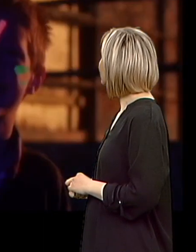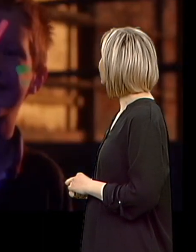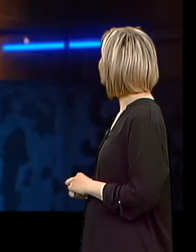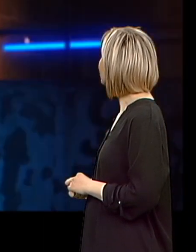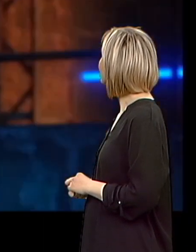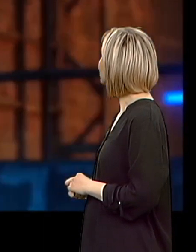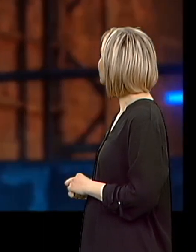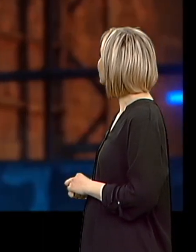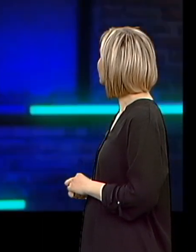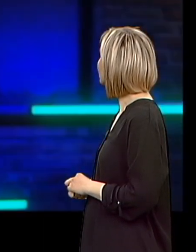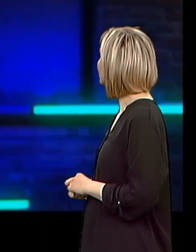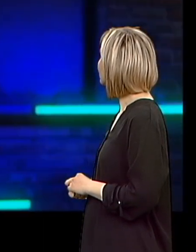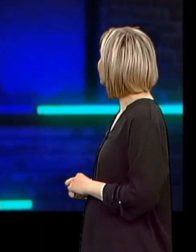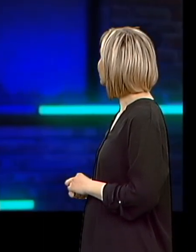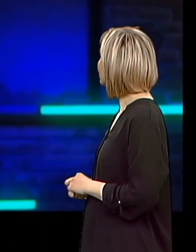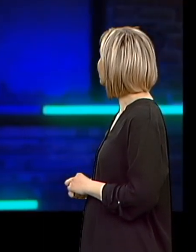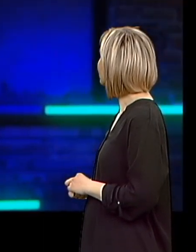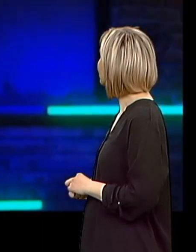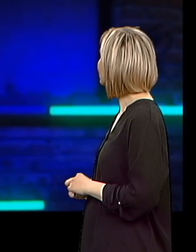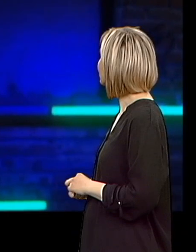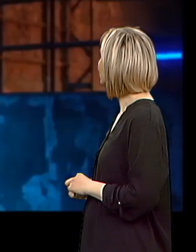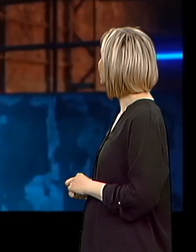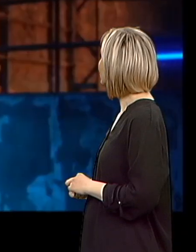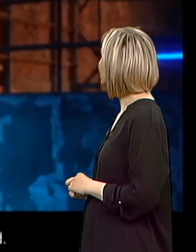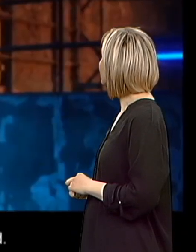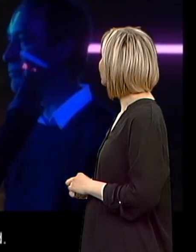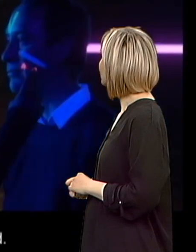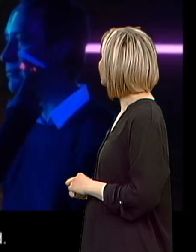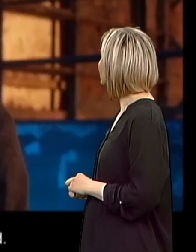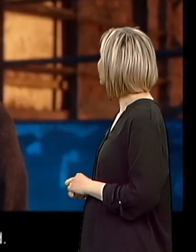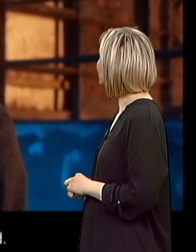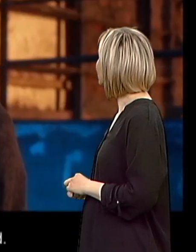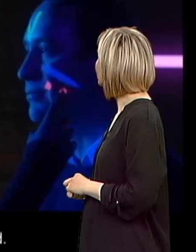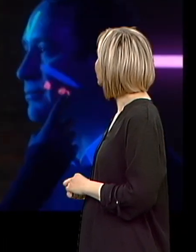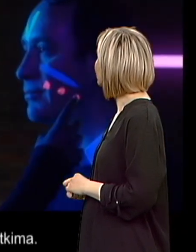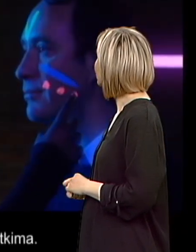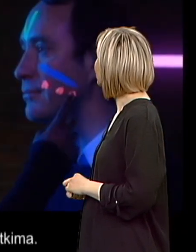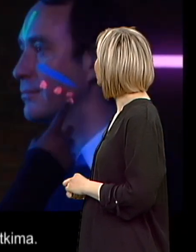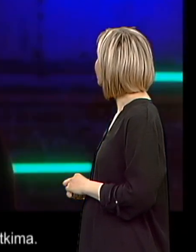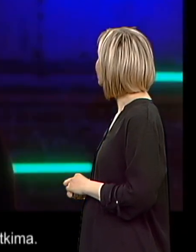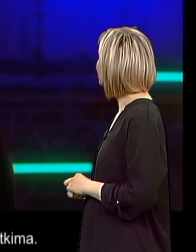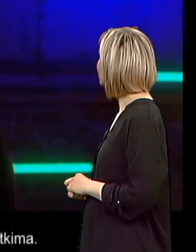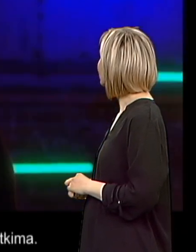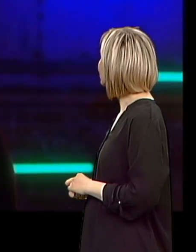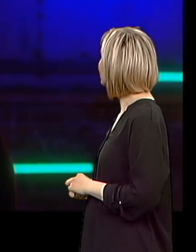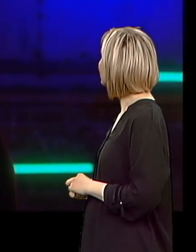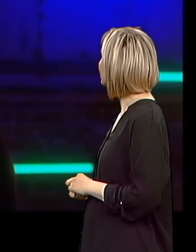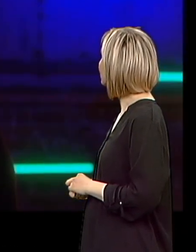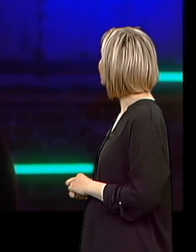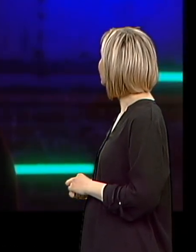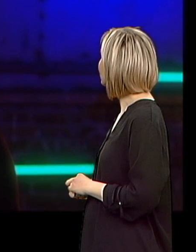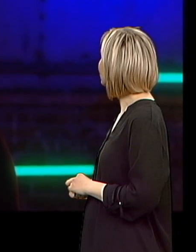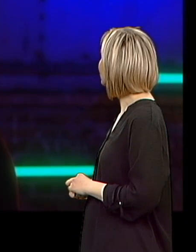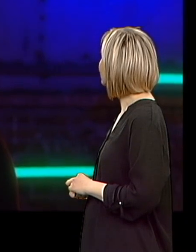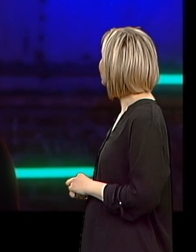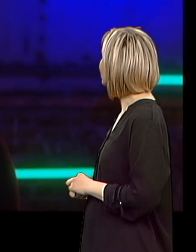Show your rare. A never back down kind of rare. Come out on top rare. It's rare up time. Never give